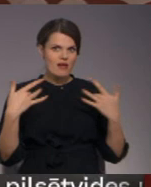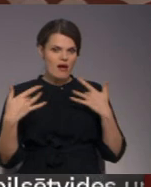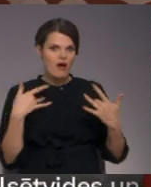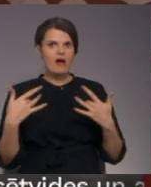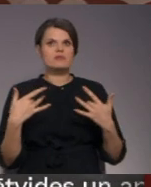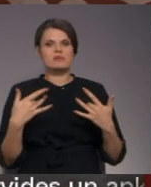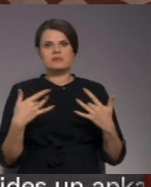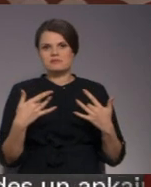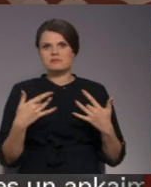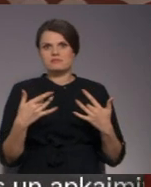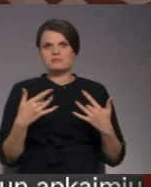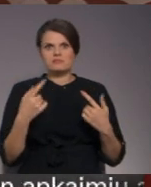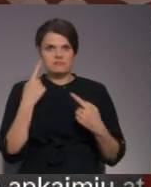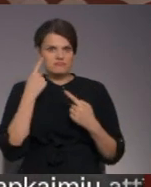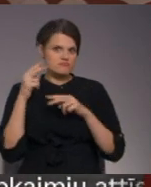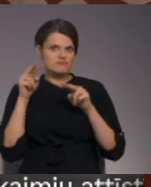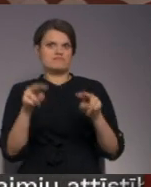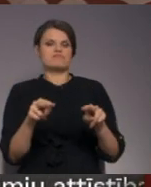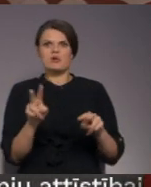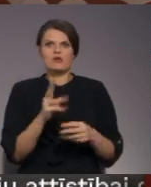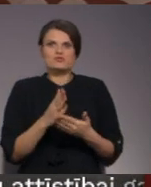nokļuva uzmanības dakpunktā.